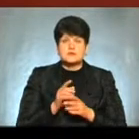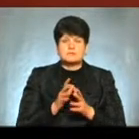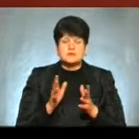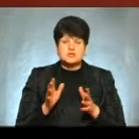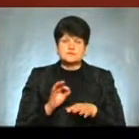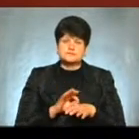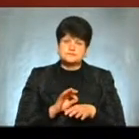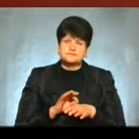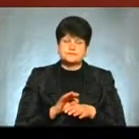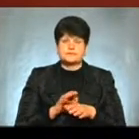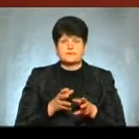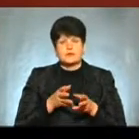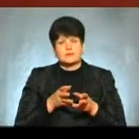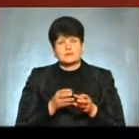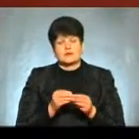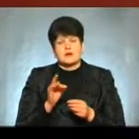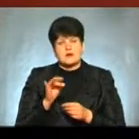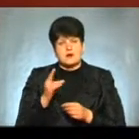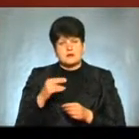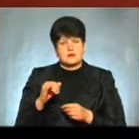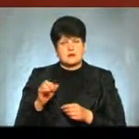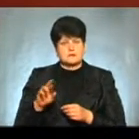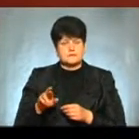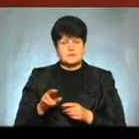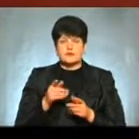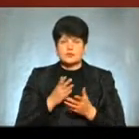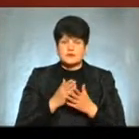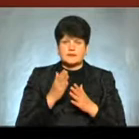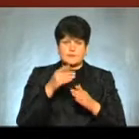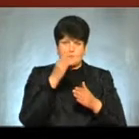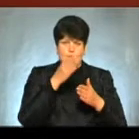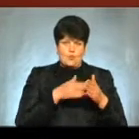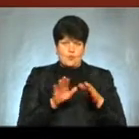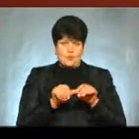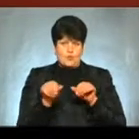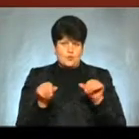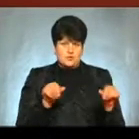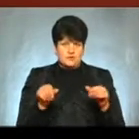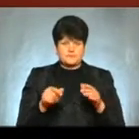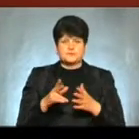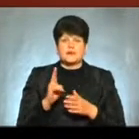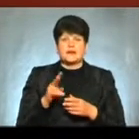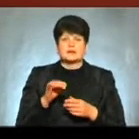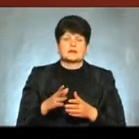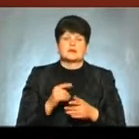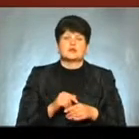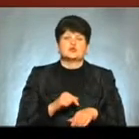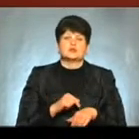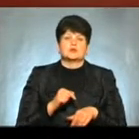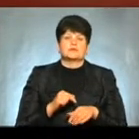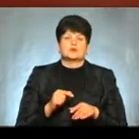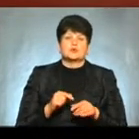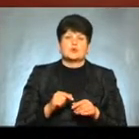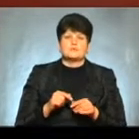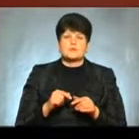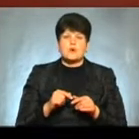уразливіші до радіаційного випромінювання І тому існує така градація тканин, які чутливі, власне, до опромінювання На